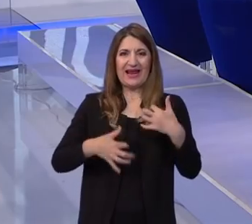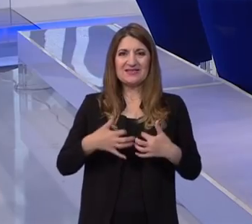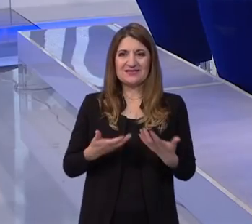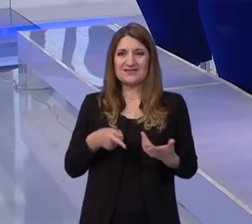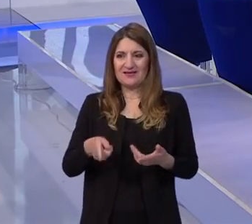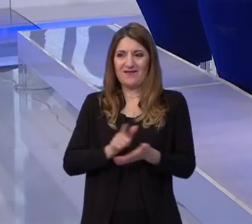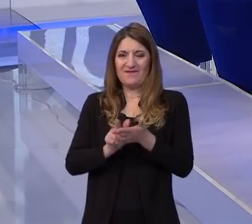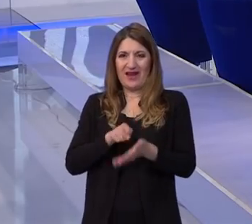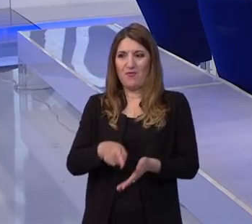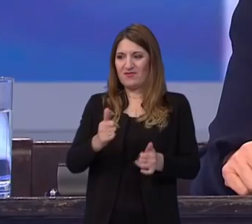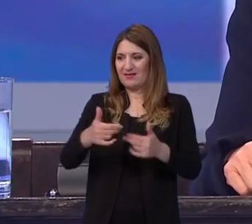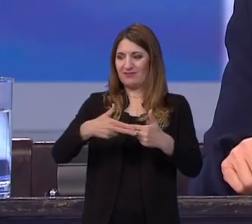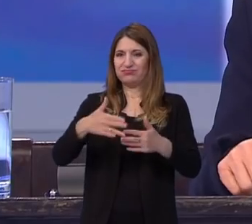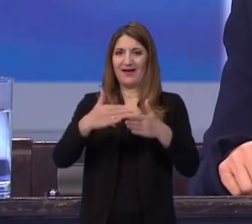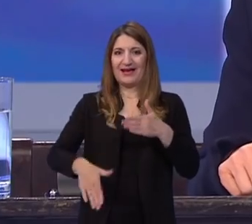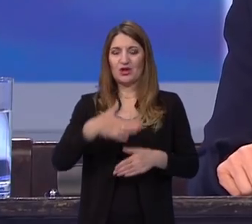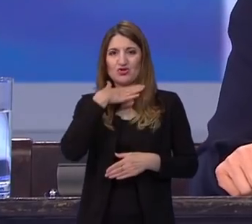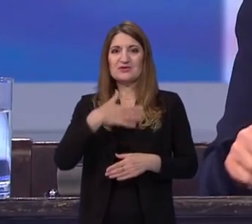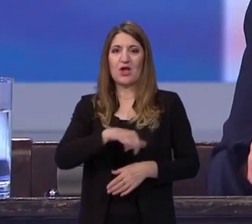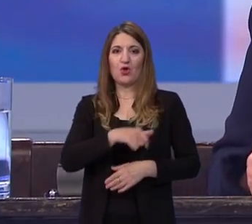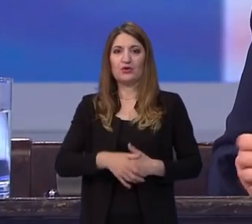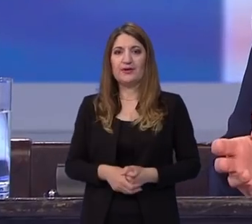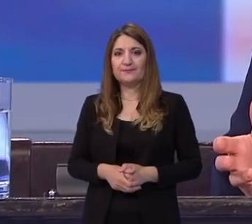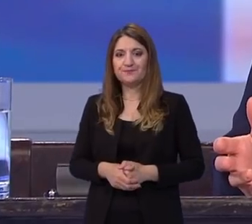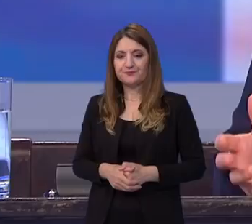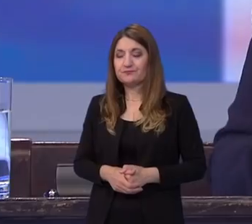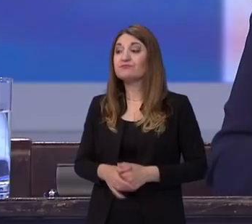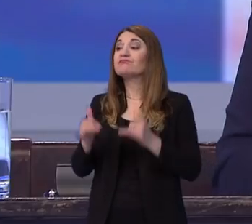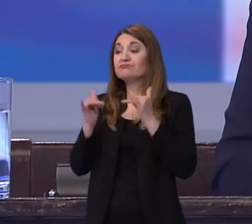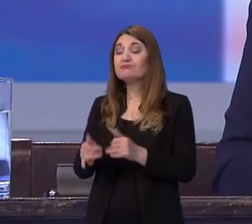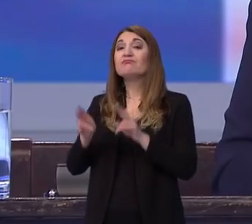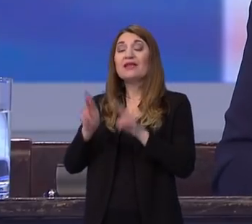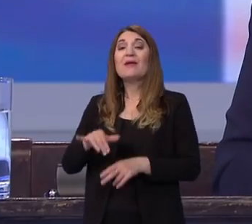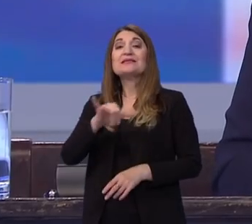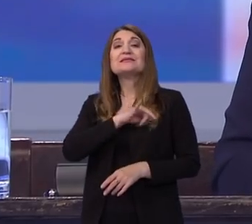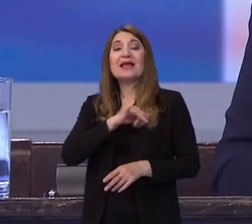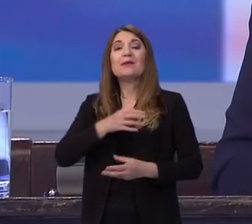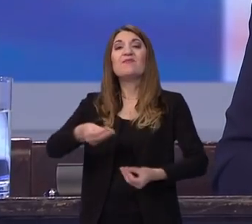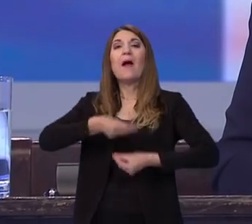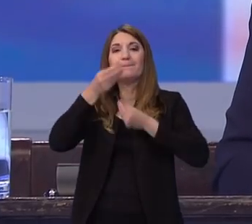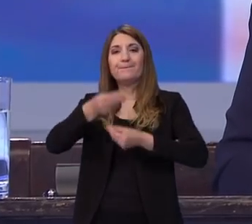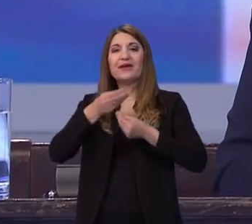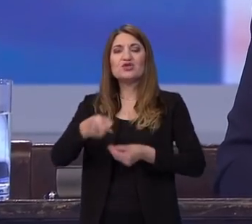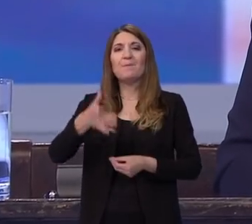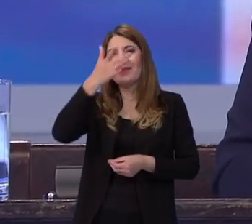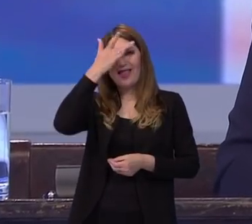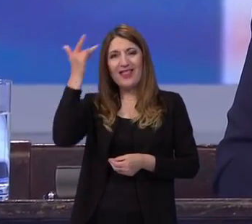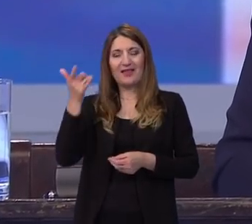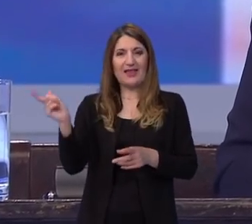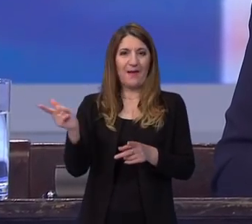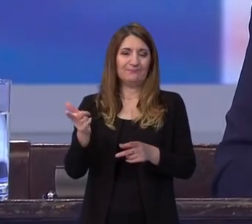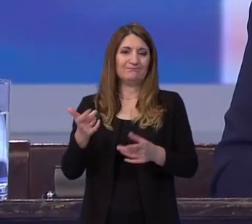učitelju u škole. Evo, pred kraj emisije, imamo jednu zanimljivu priču. Oni ljetne praznike